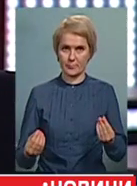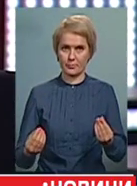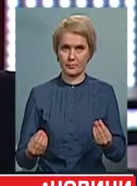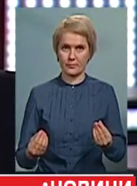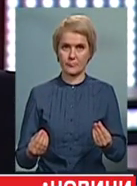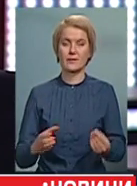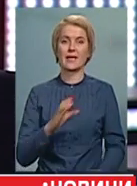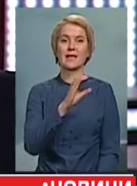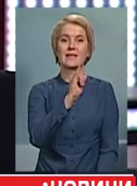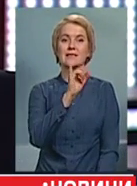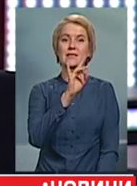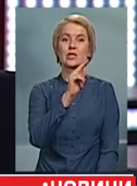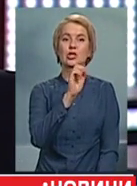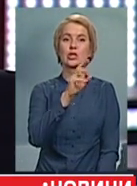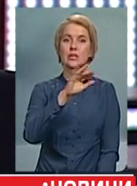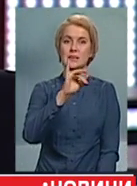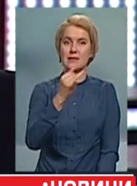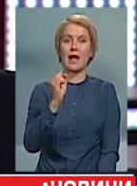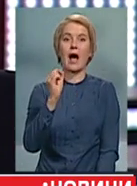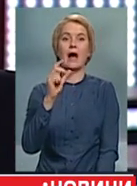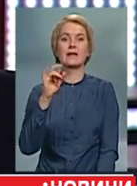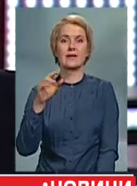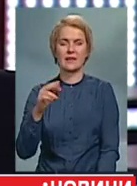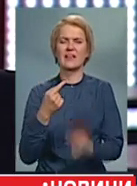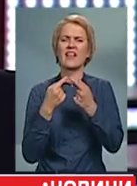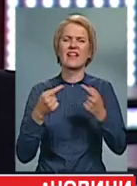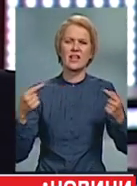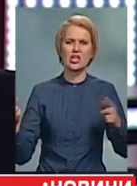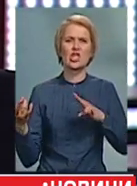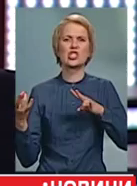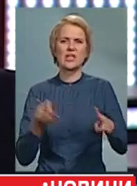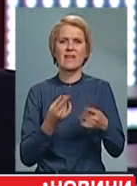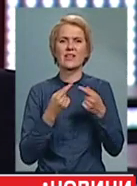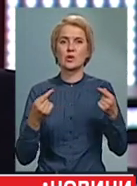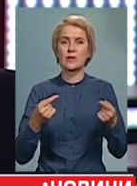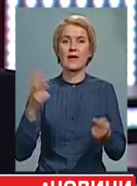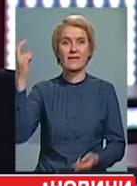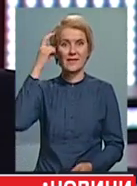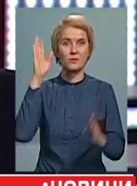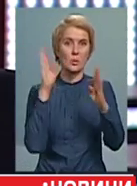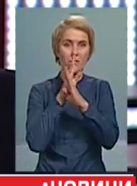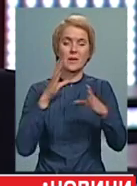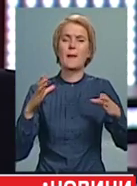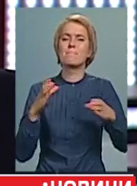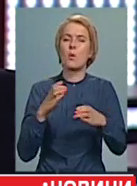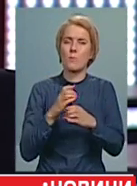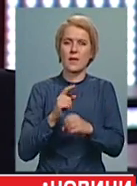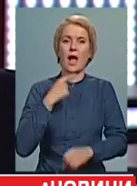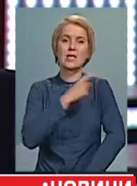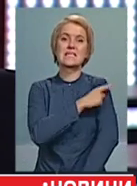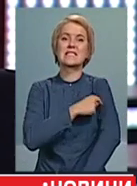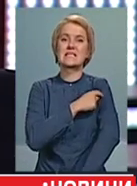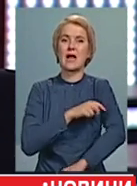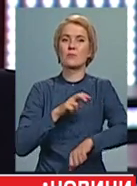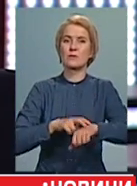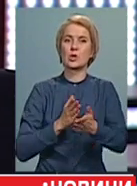Сірчистого ангідріду та інших шкідливих речовин у столичному повітрі значно поменшало, повідомляє СНЕ Підетслужба Києва. Зранку